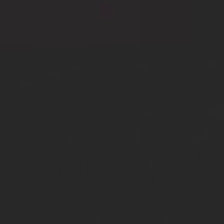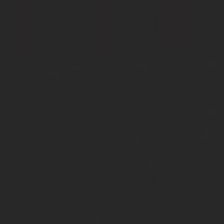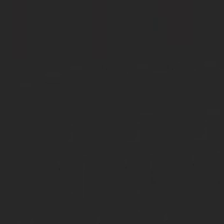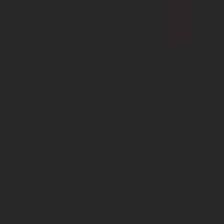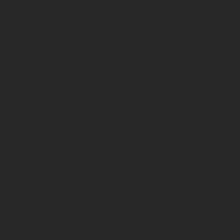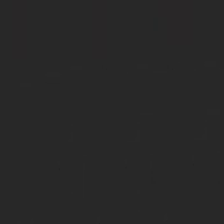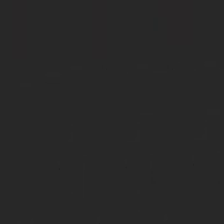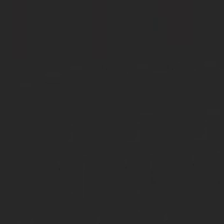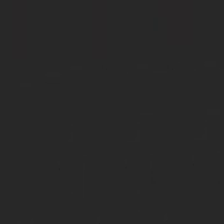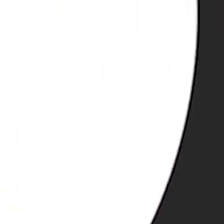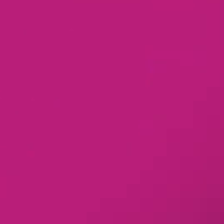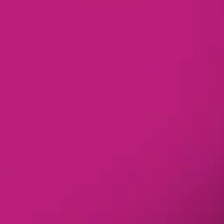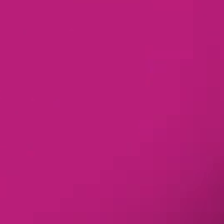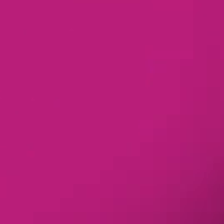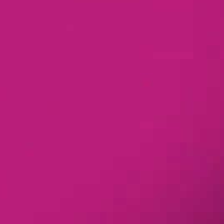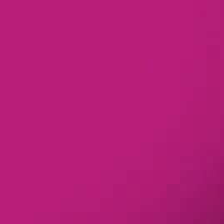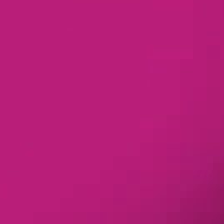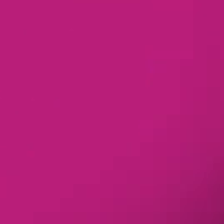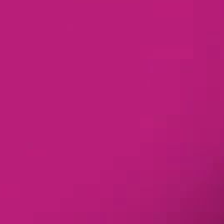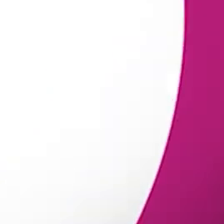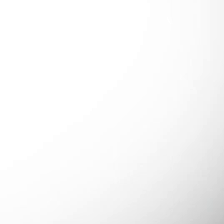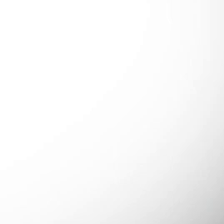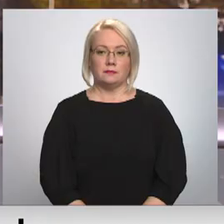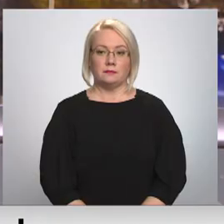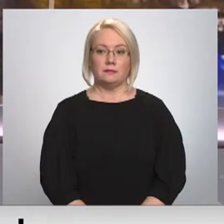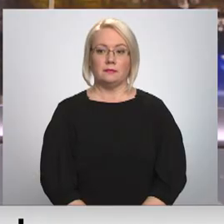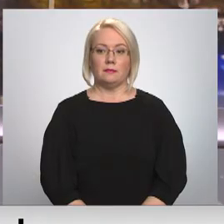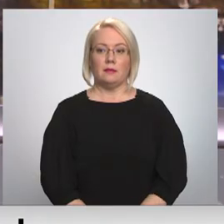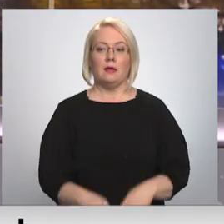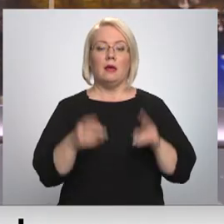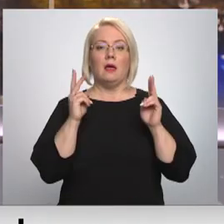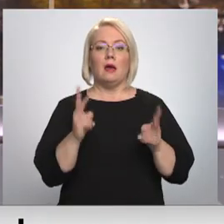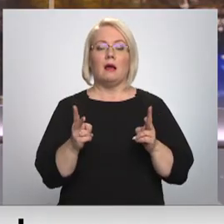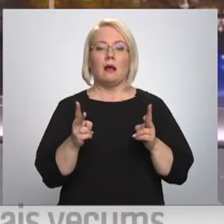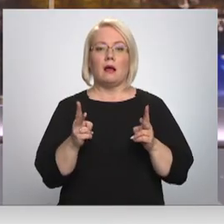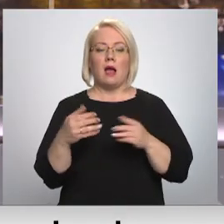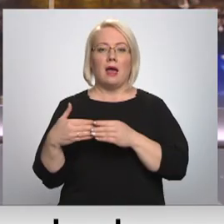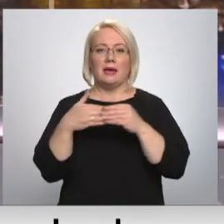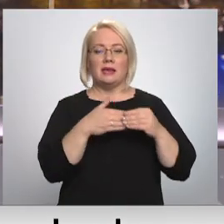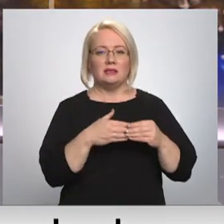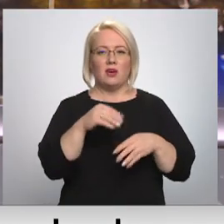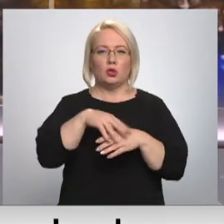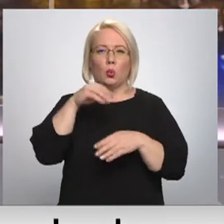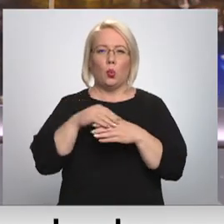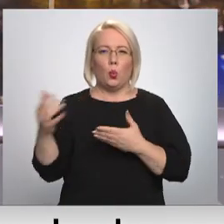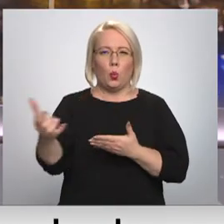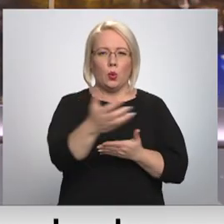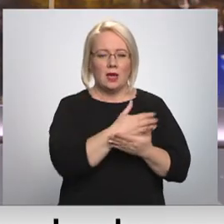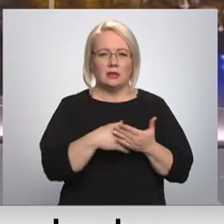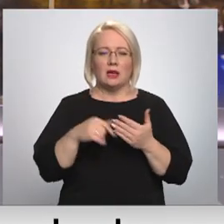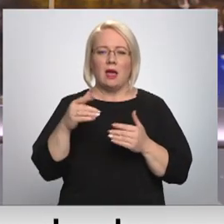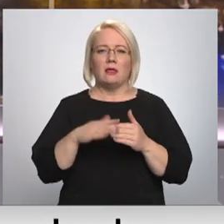Re, visi ēters ir te! Kā izvest dūņas pēc to savākšanas, kad pēc